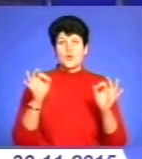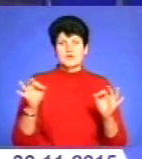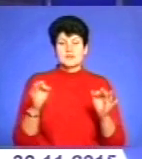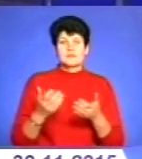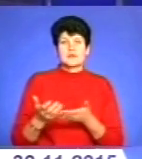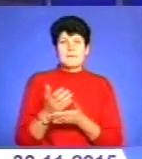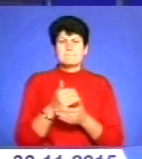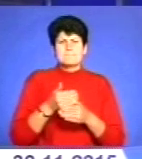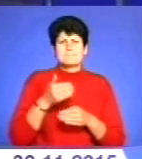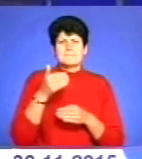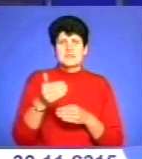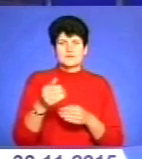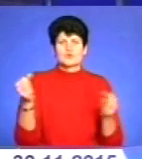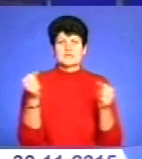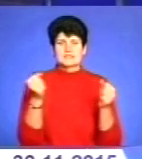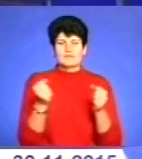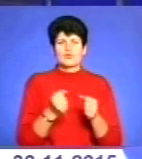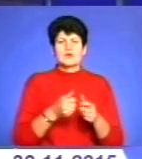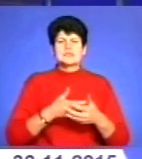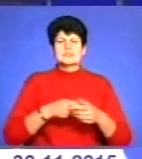пізню зиму і затяжну теплу осінь.